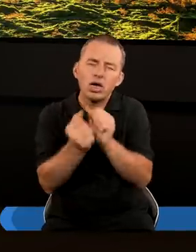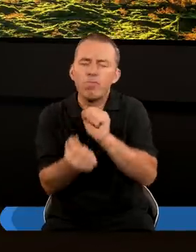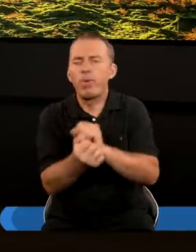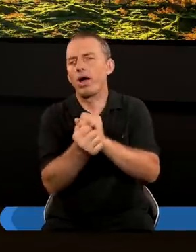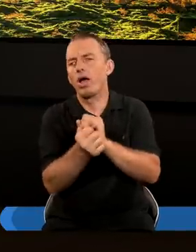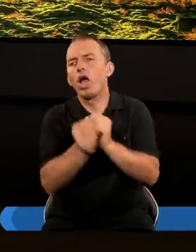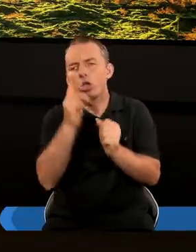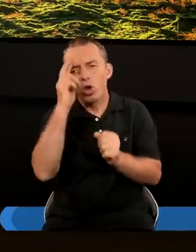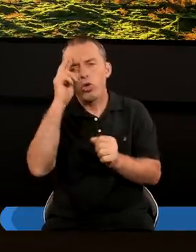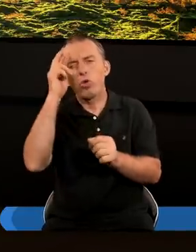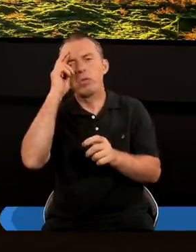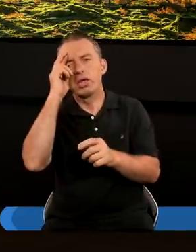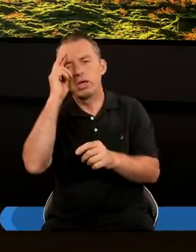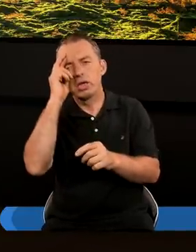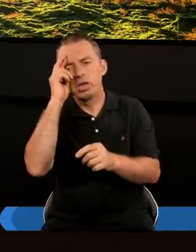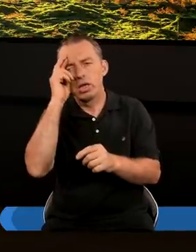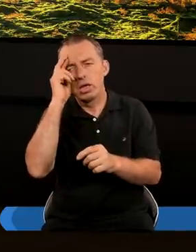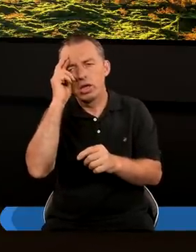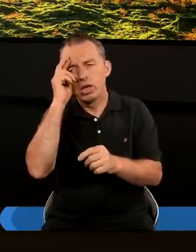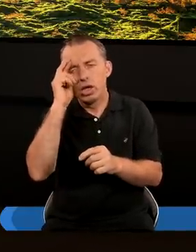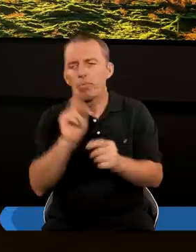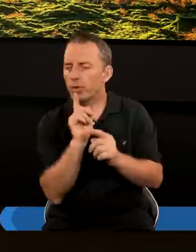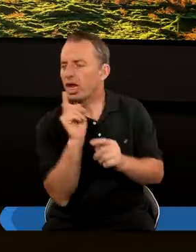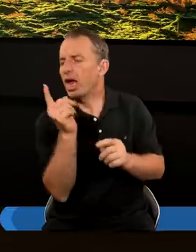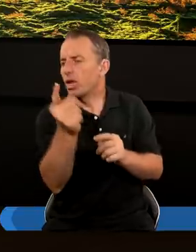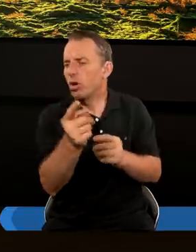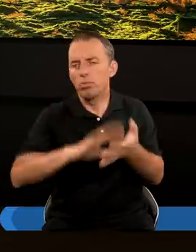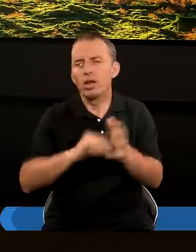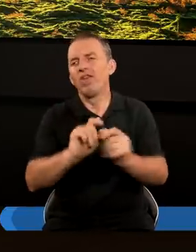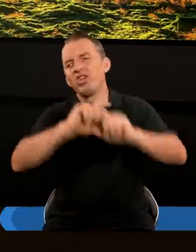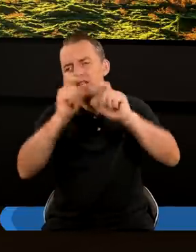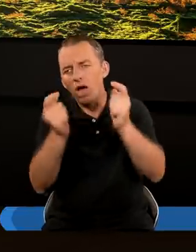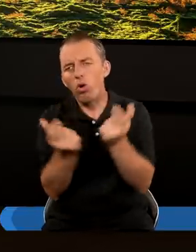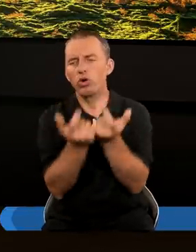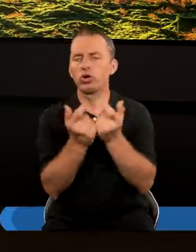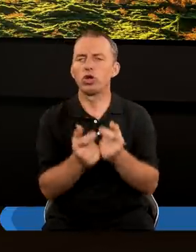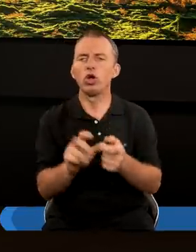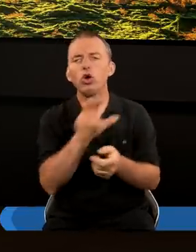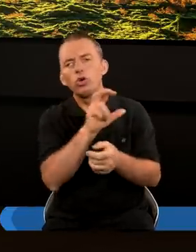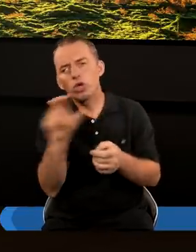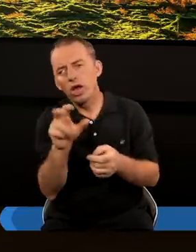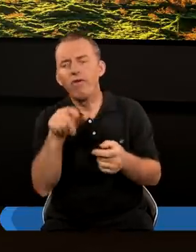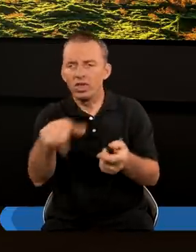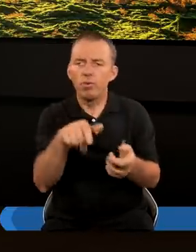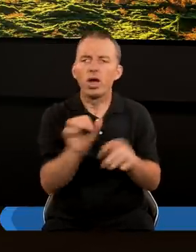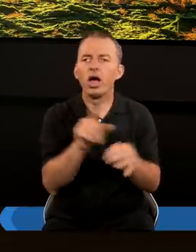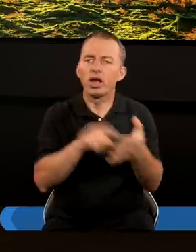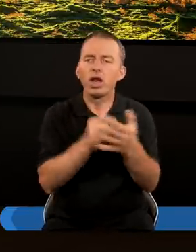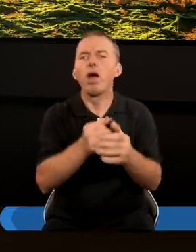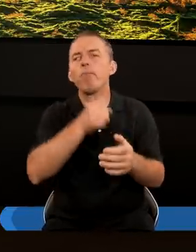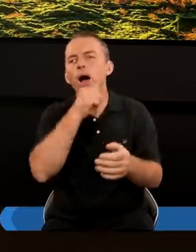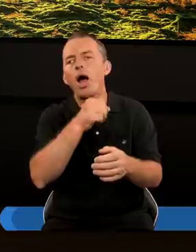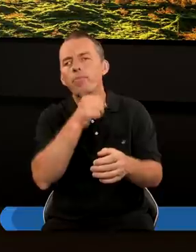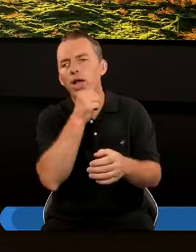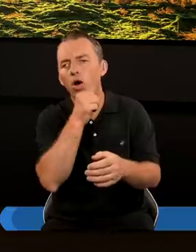Rozumieć Przesłanie Pisma Świętego W całości Czy w takim razie Ten